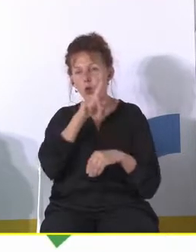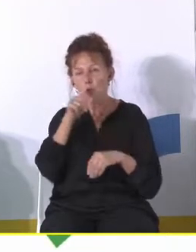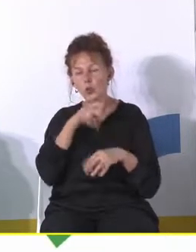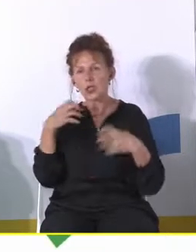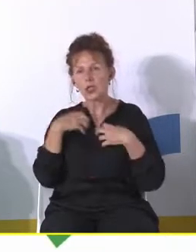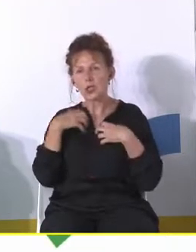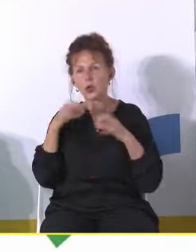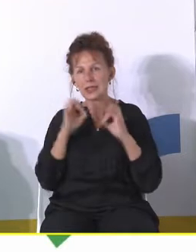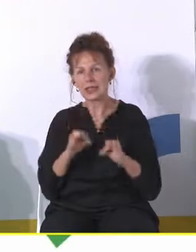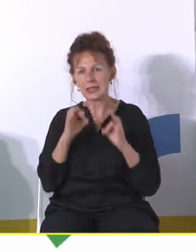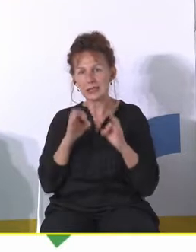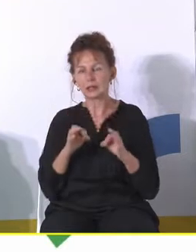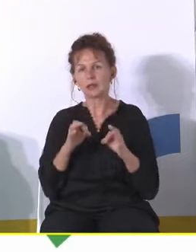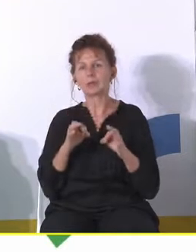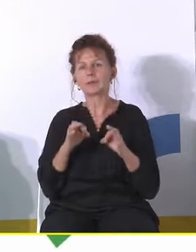dzisiaj żyjących